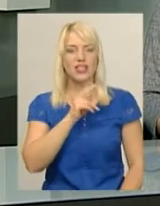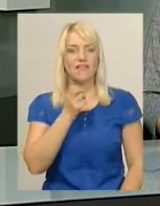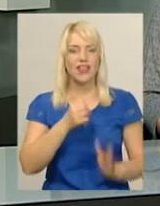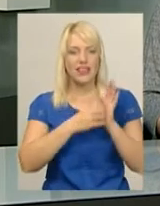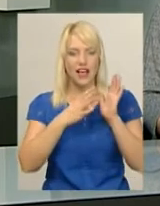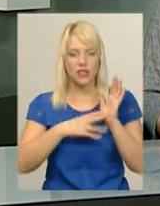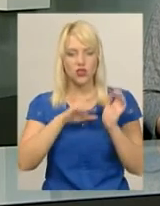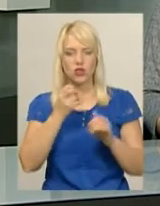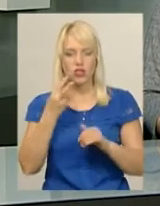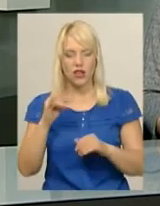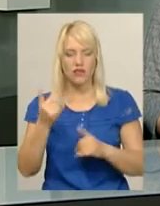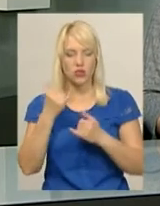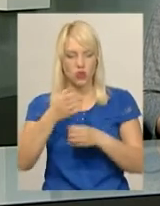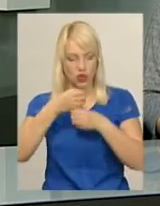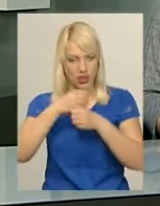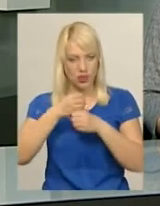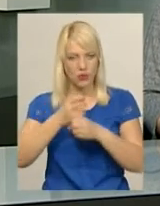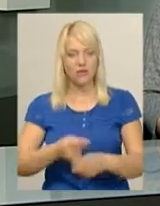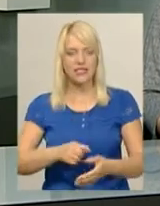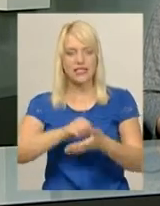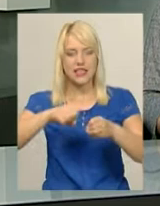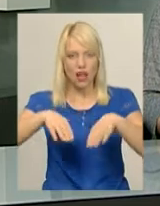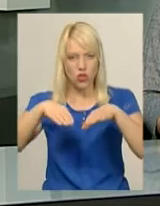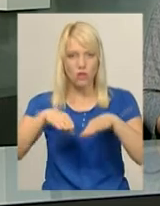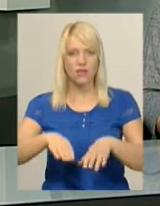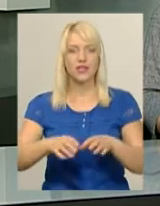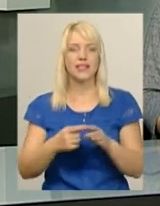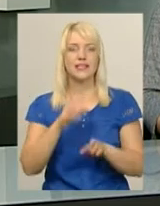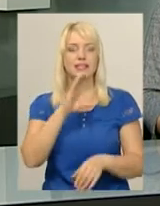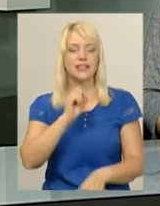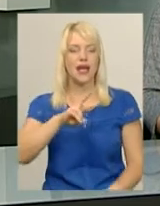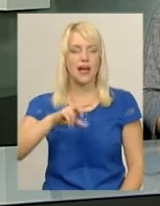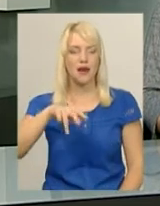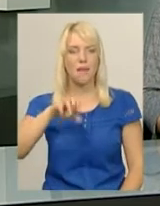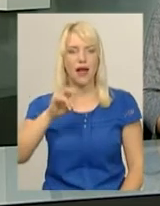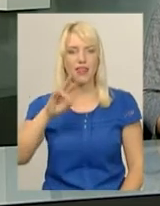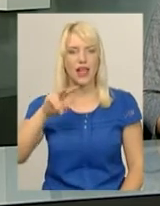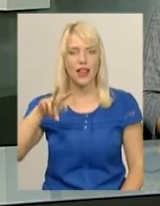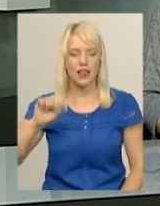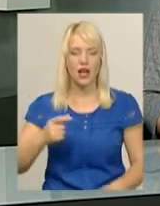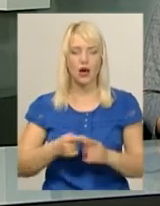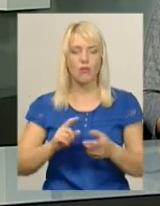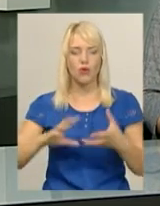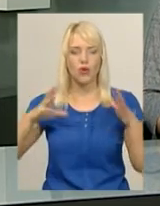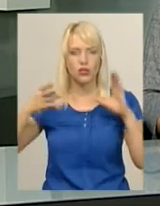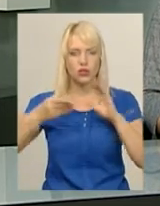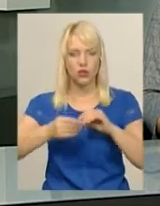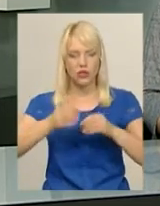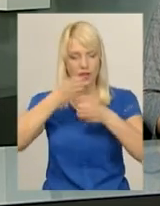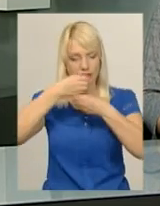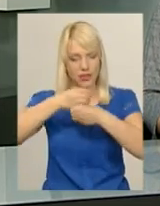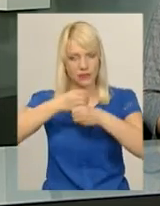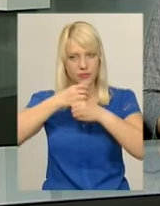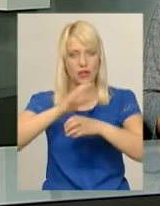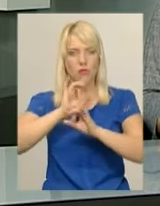на 10 ранку, лабораторно встановили діагноз сальмонеліоз. Про результати лабораторних досліджень нам повідомила завідувачка відділення